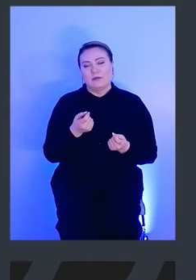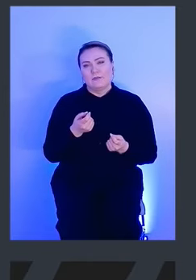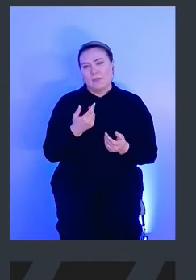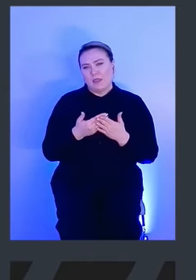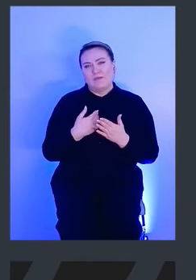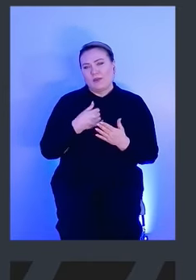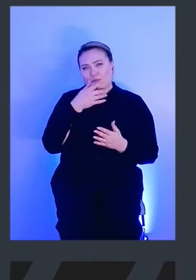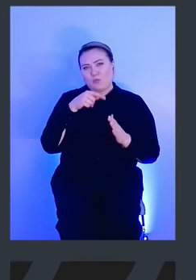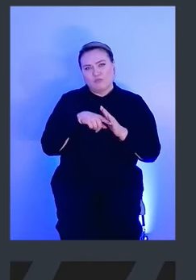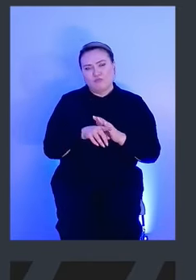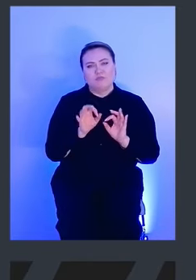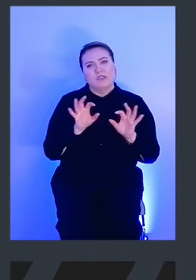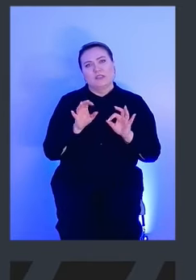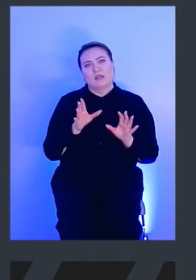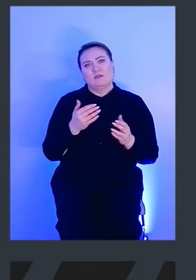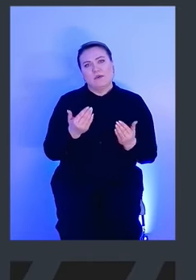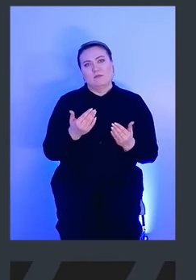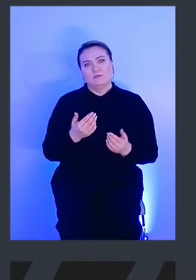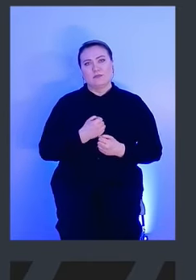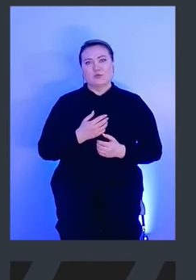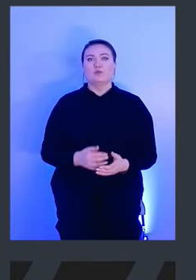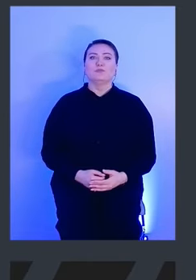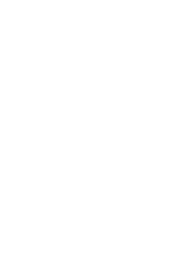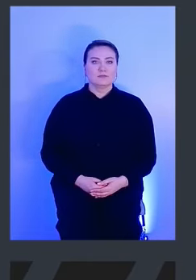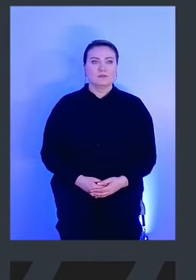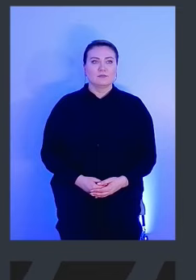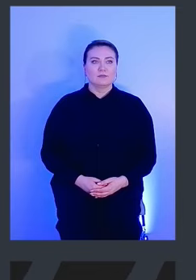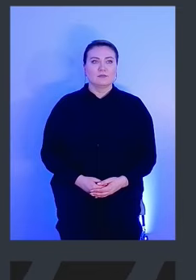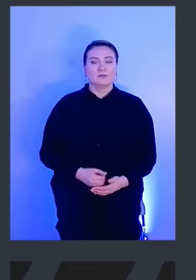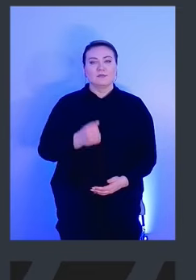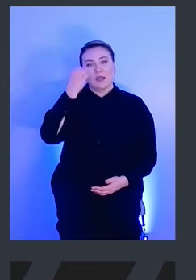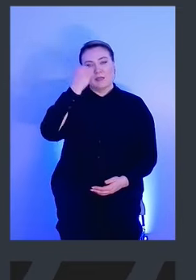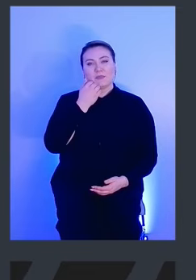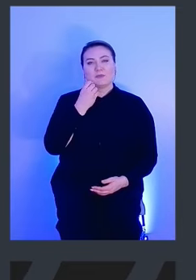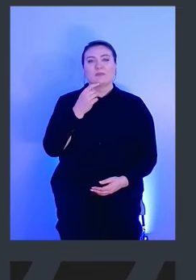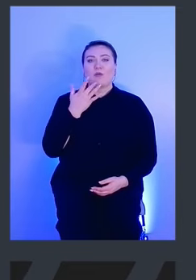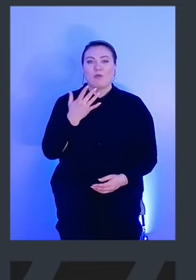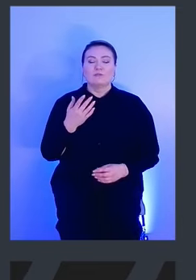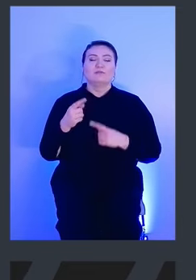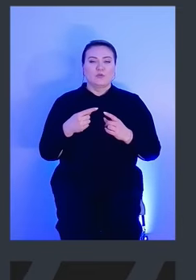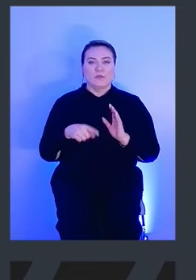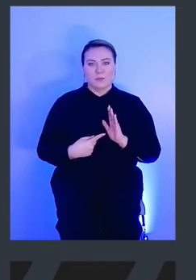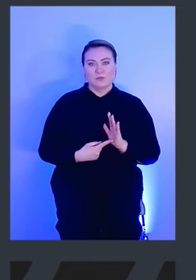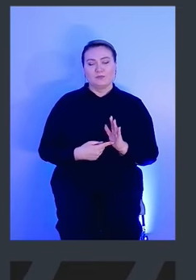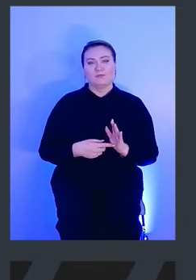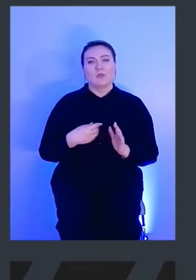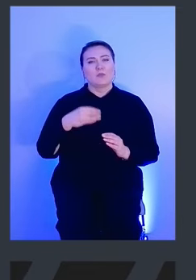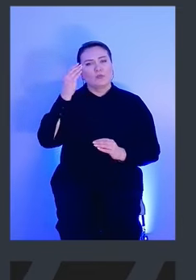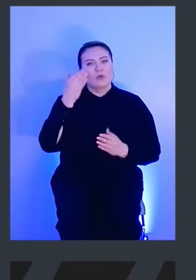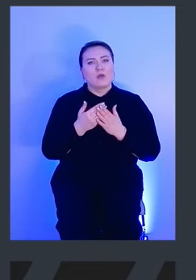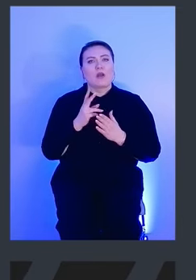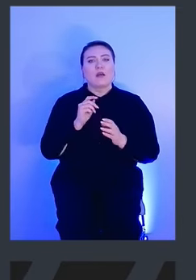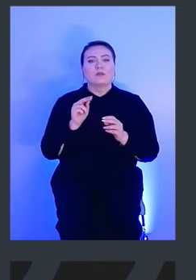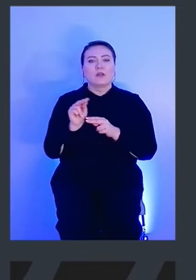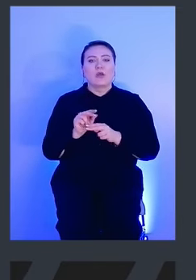погружаться. Окей. Окей. Спасибо. Спасибо за вопрос вам. Спасибо за доклад. Хотел бы точить насчет того, как настроили